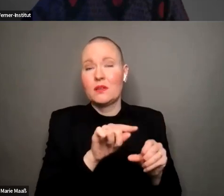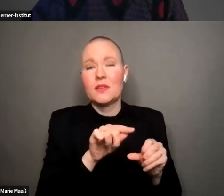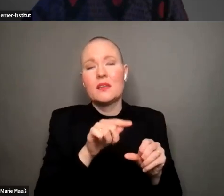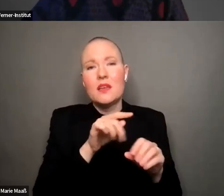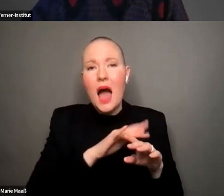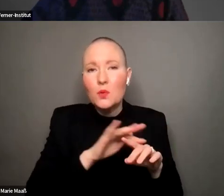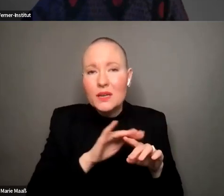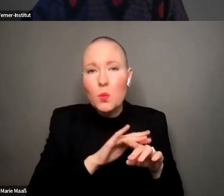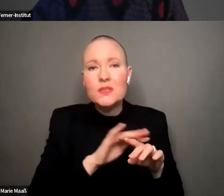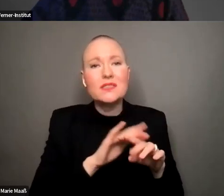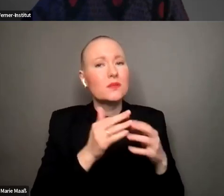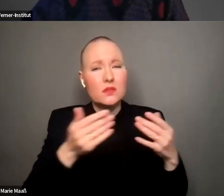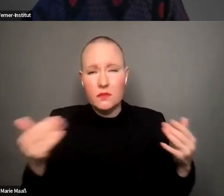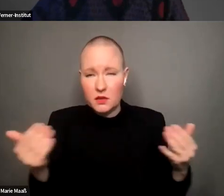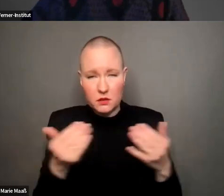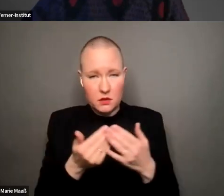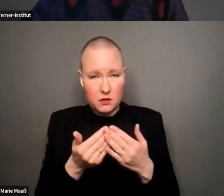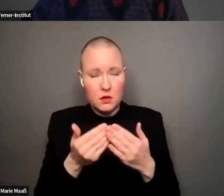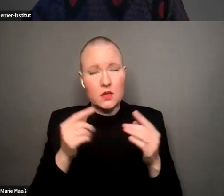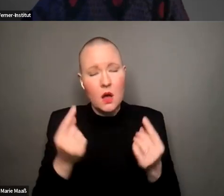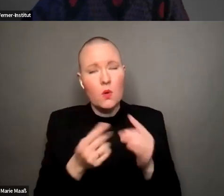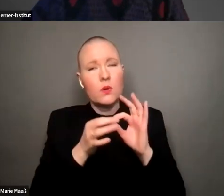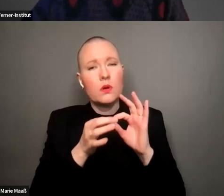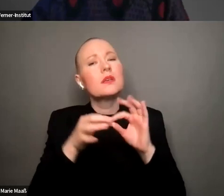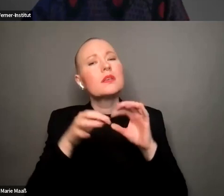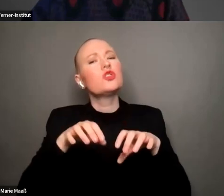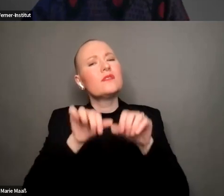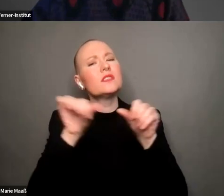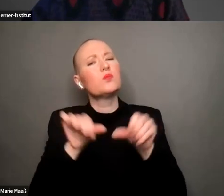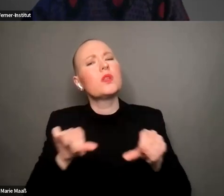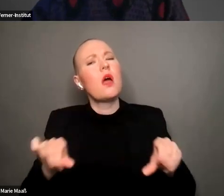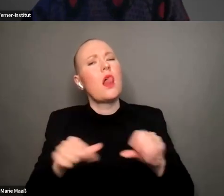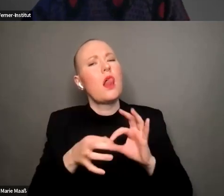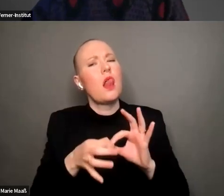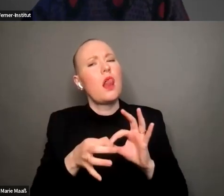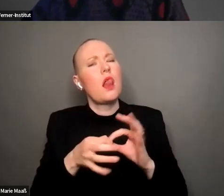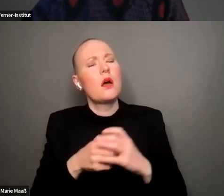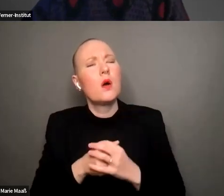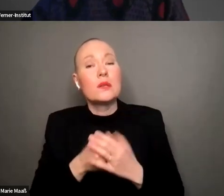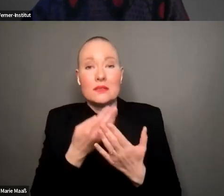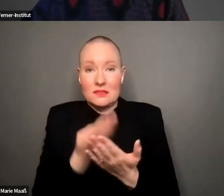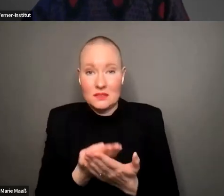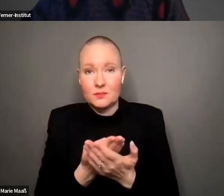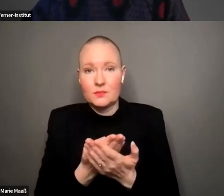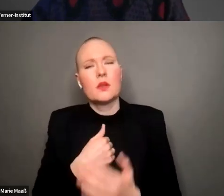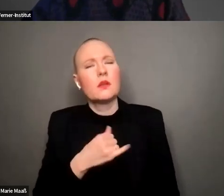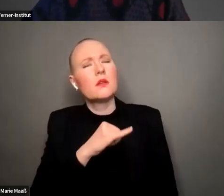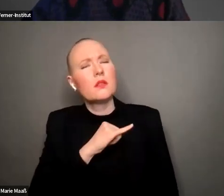und allen möglichen und auch an der frage wie diese geschäftsmodelle aufgebaut sind und da fände ich zum einen interessant wie die